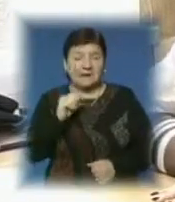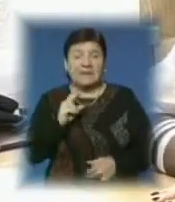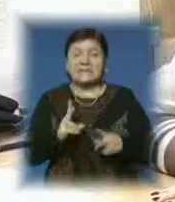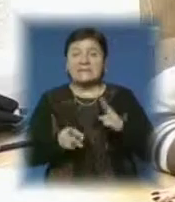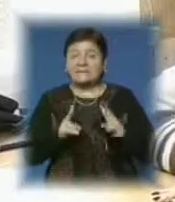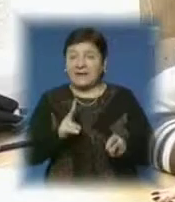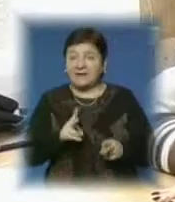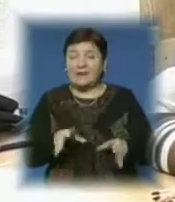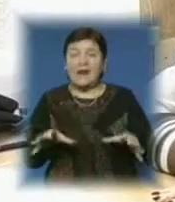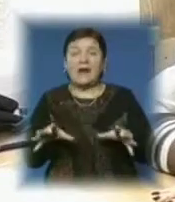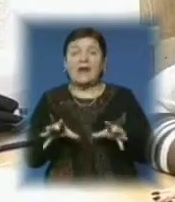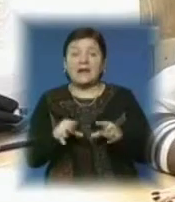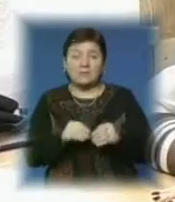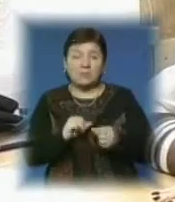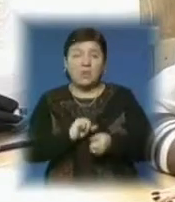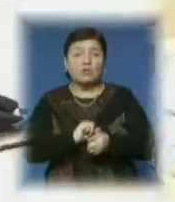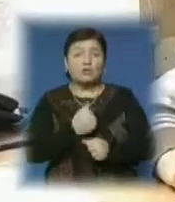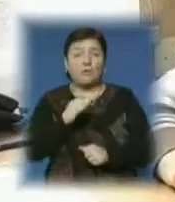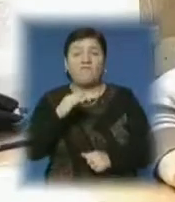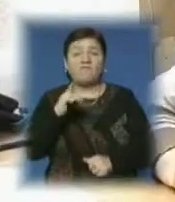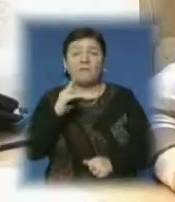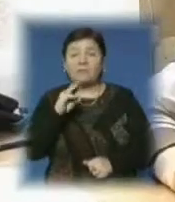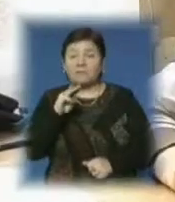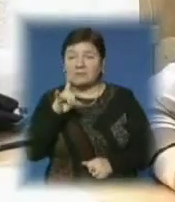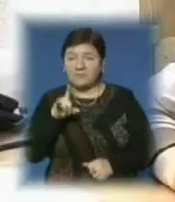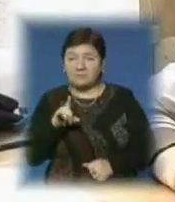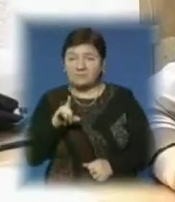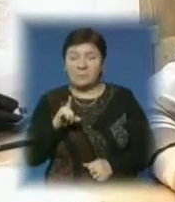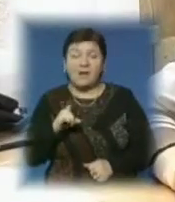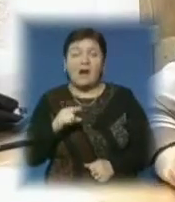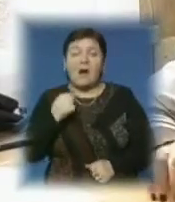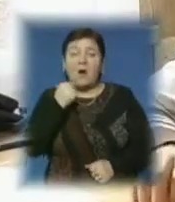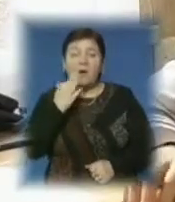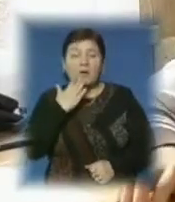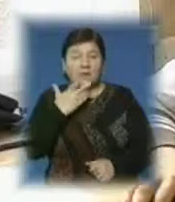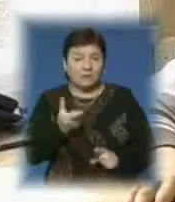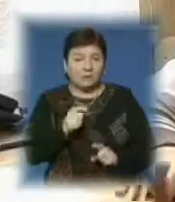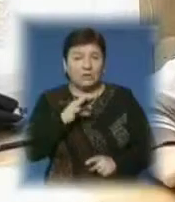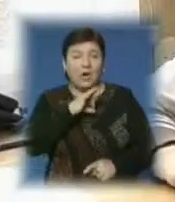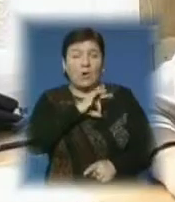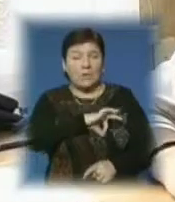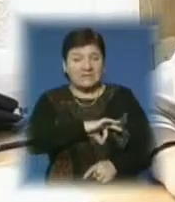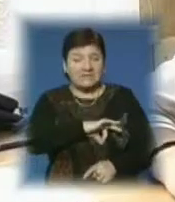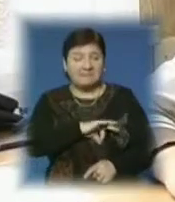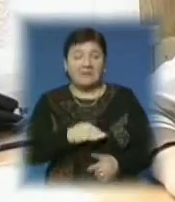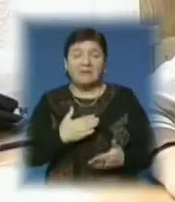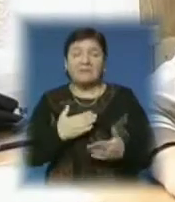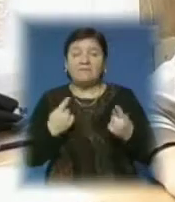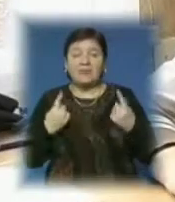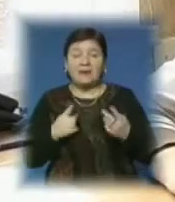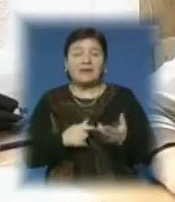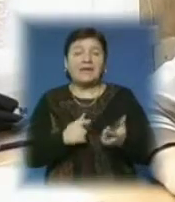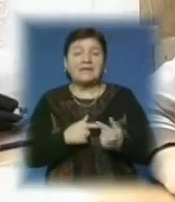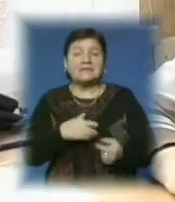разом із сухофруктами. Споживайте оріхи, вони дуже корисні, містять велику кількість